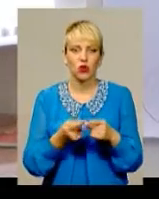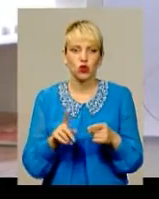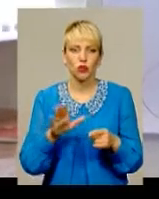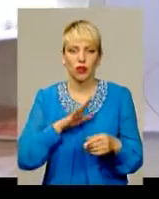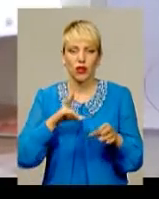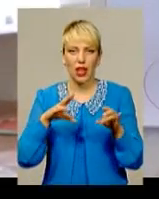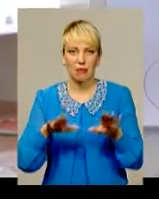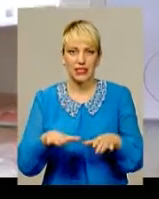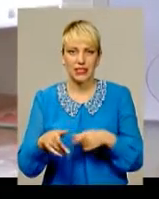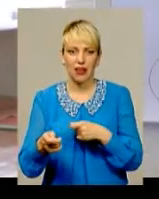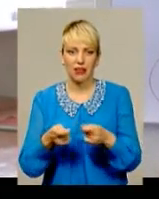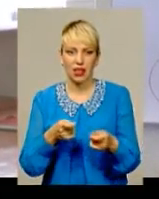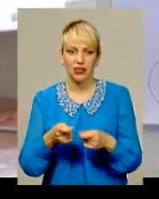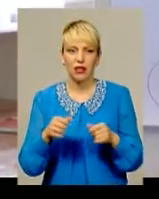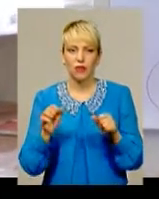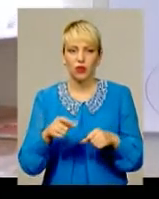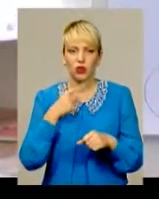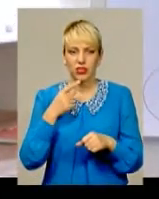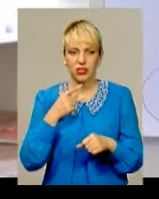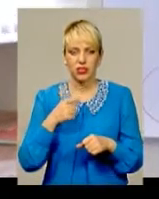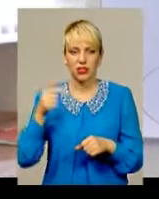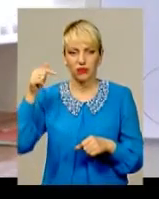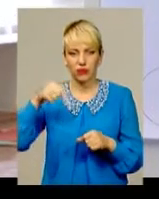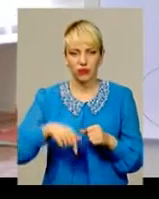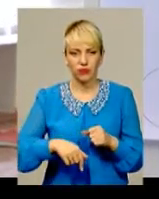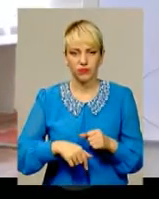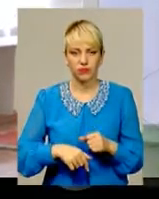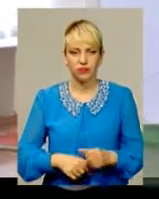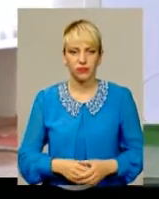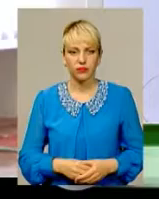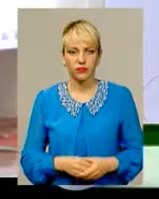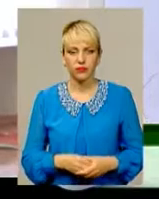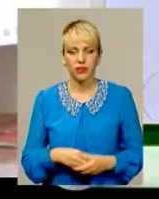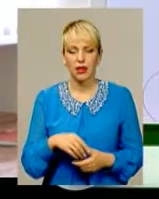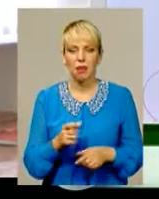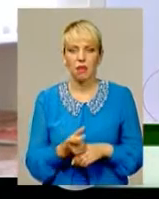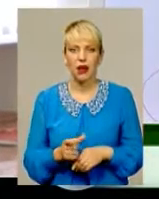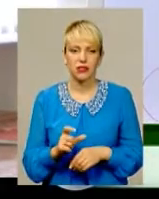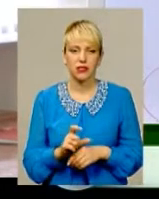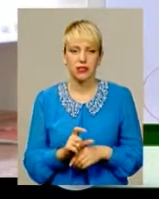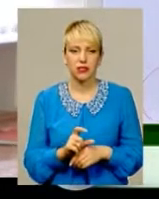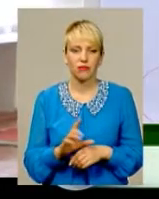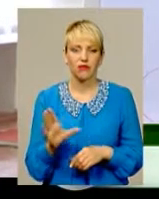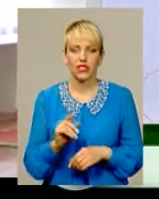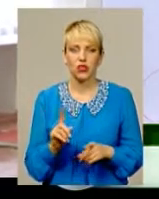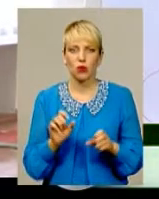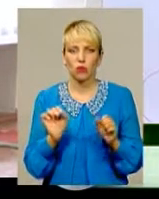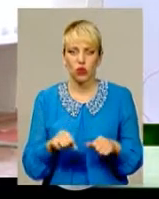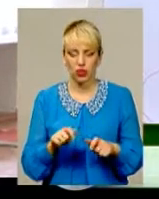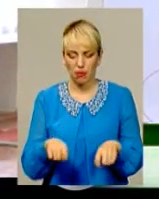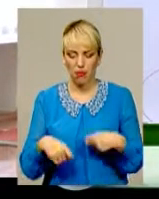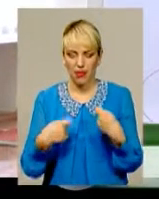Владу треба передати згори, добив, максимум, все, що можна